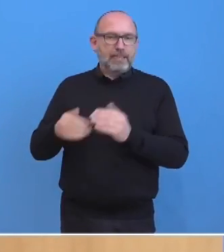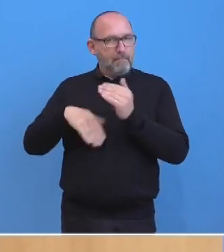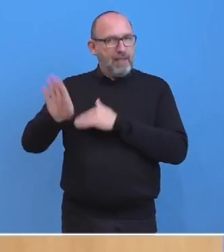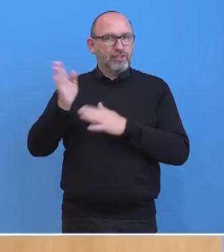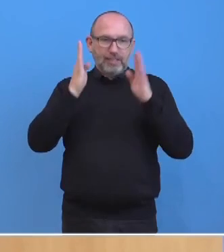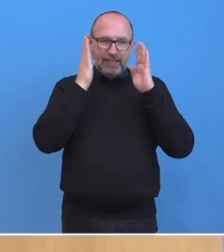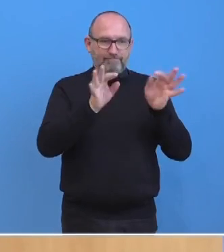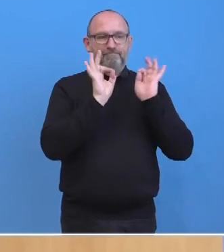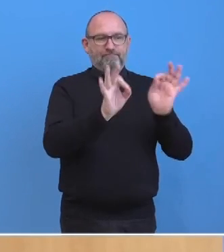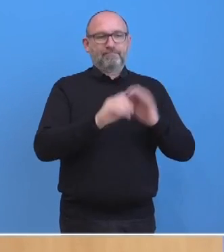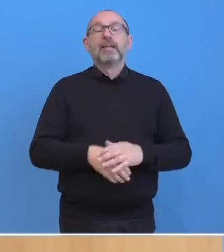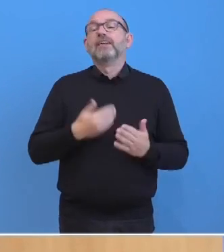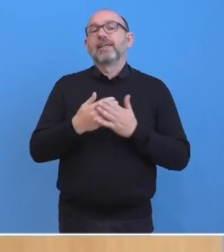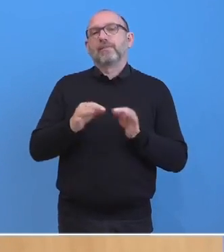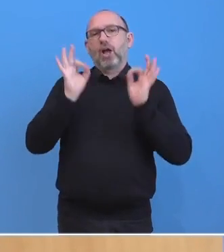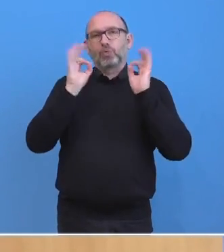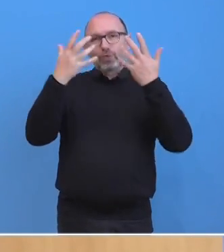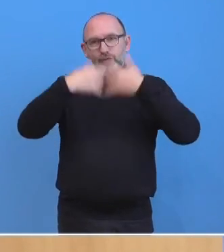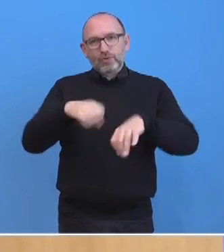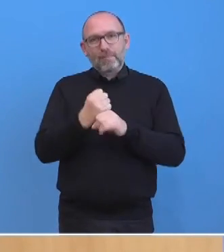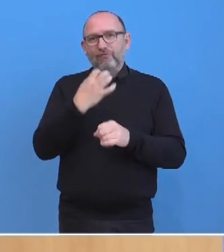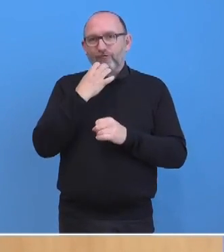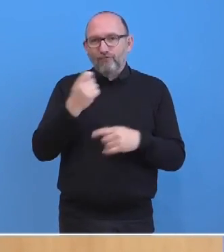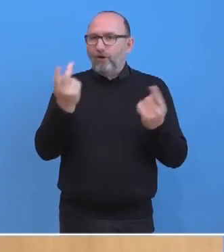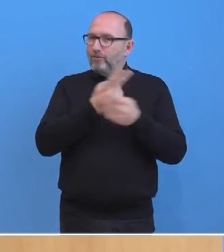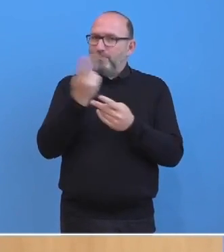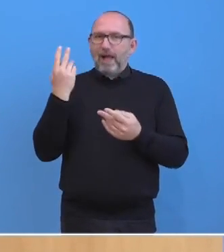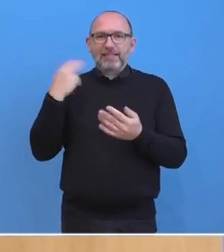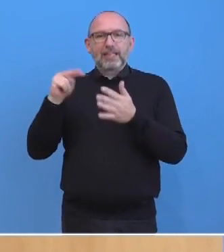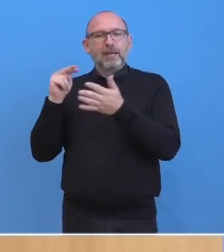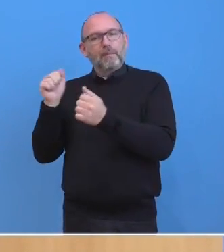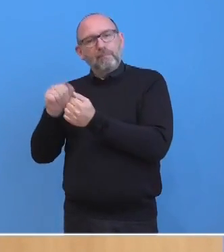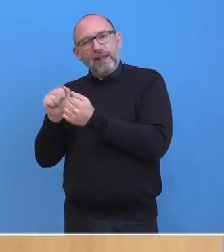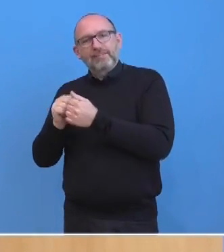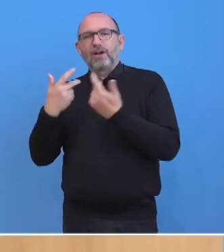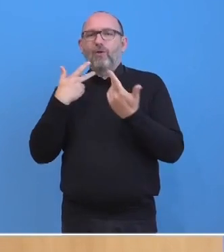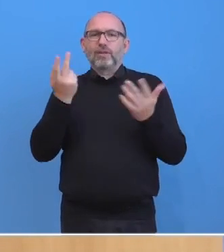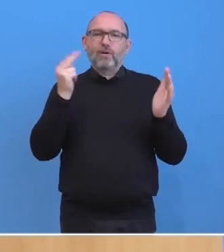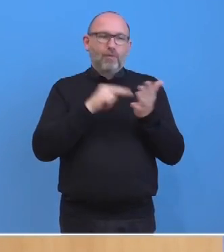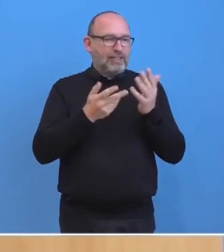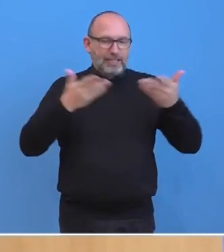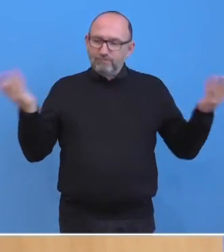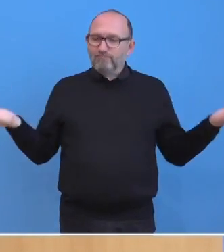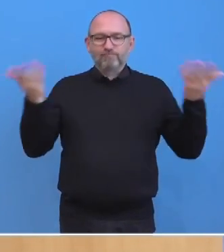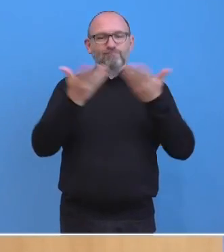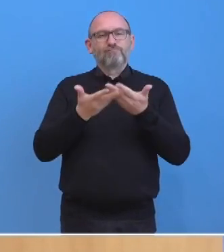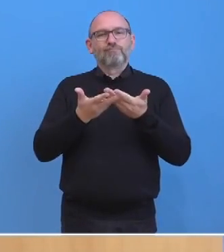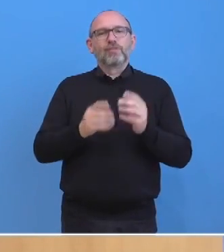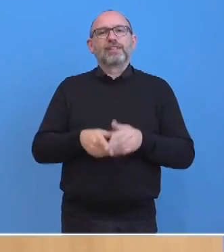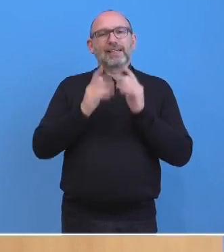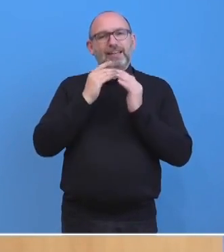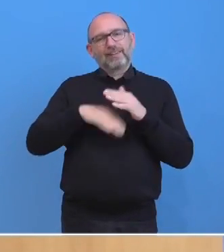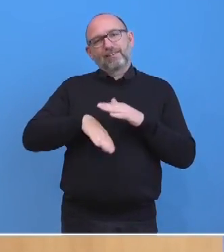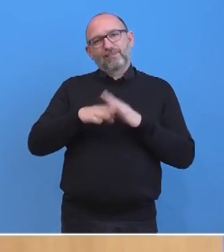Ich wünsche weiterhin gute Zusammenarbeit zwischen beiden Seiten hier der Presselandschaft und übergebe sie vertrauensvoll den